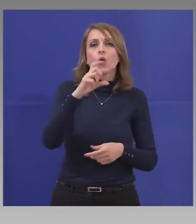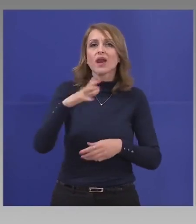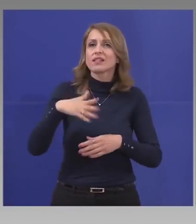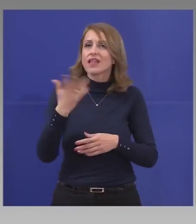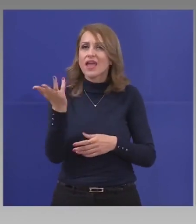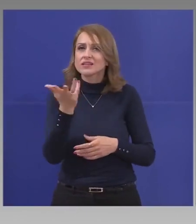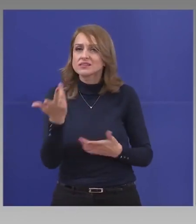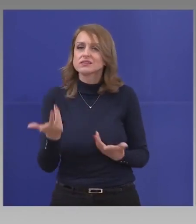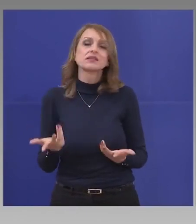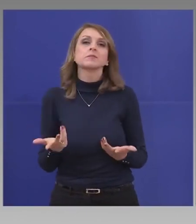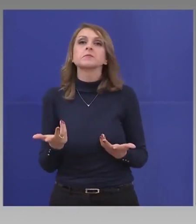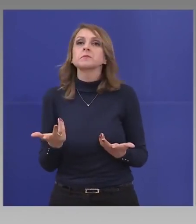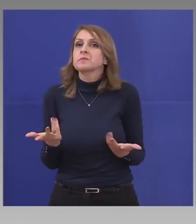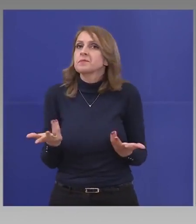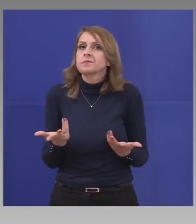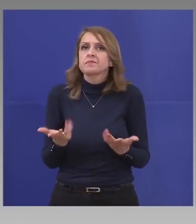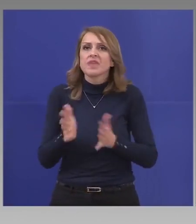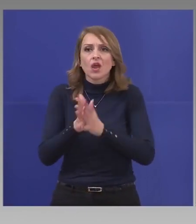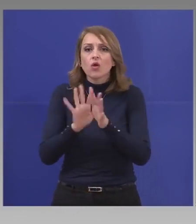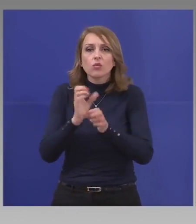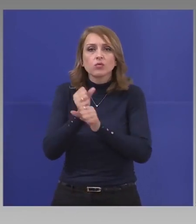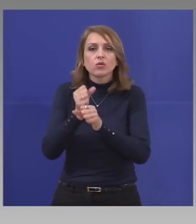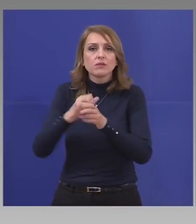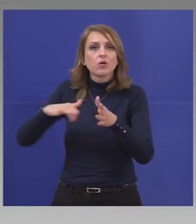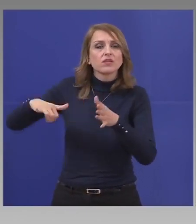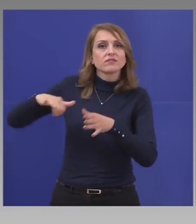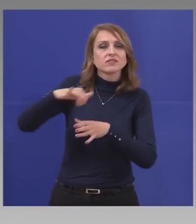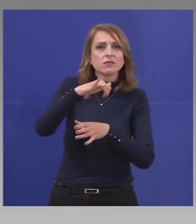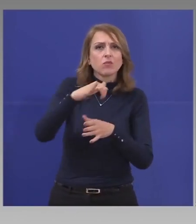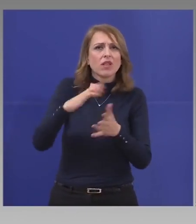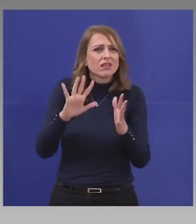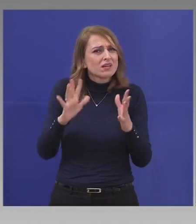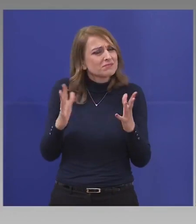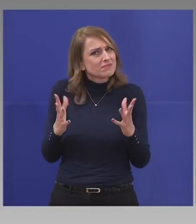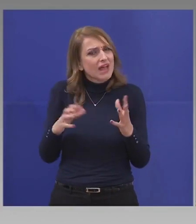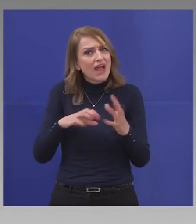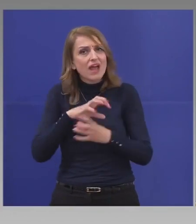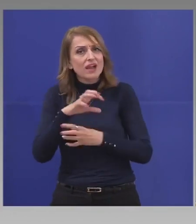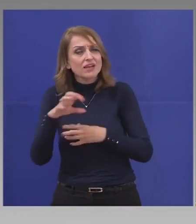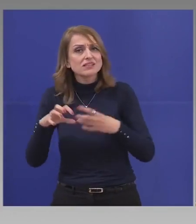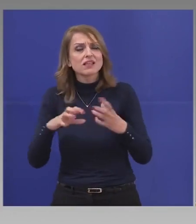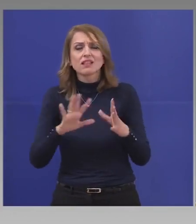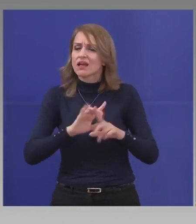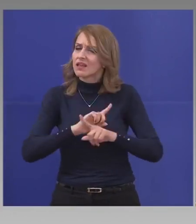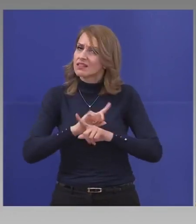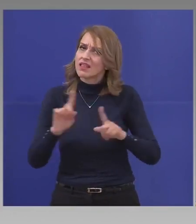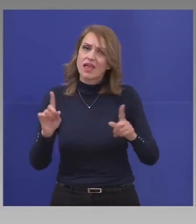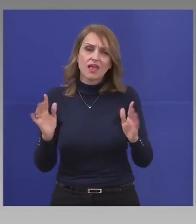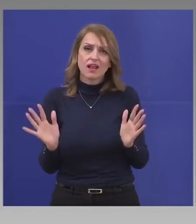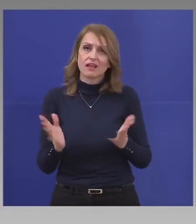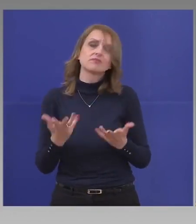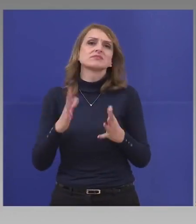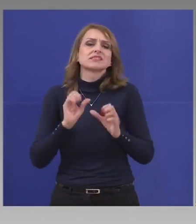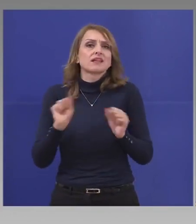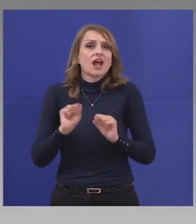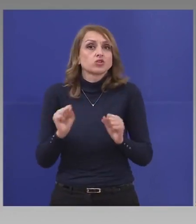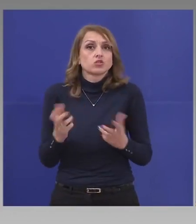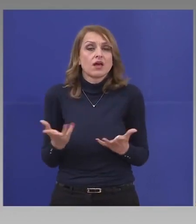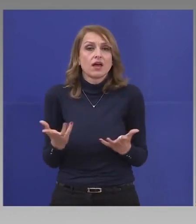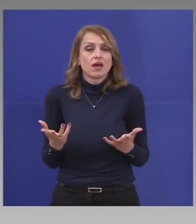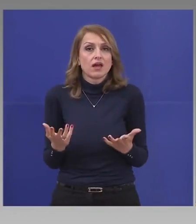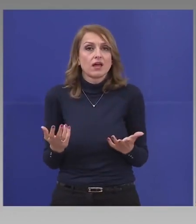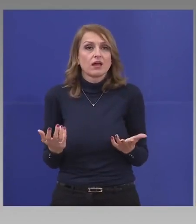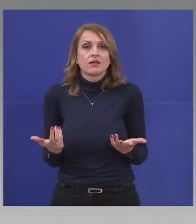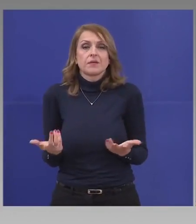навигационен персонал. Кризата е страховита. 45 милиарда за 70 милиона